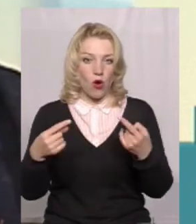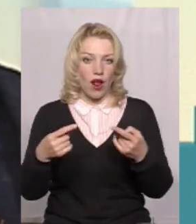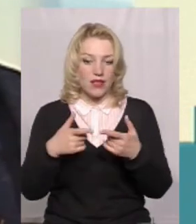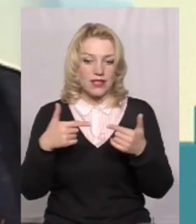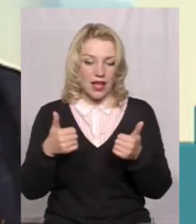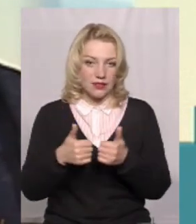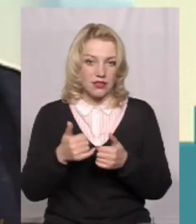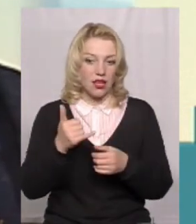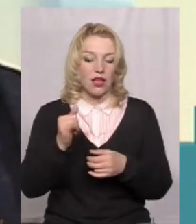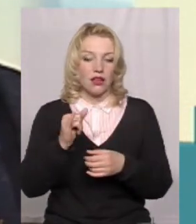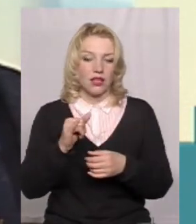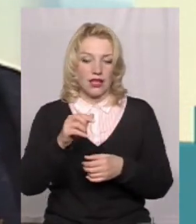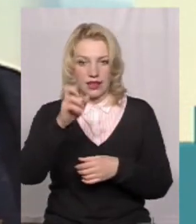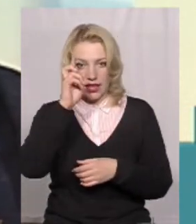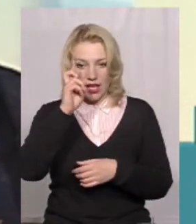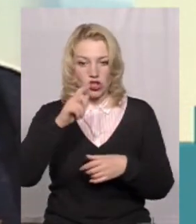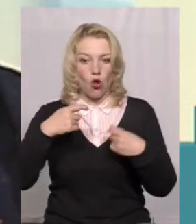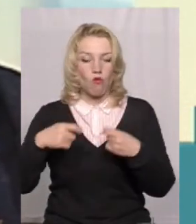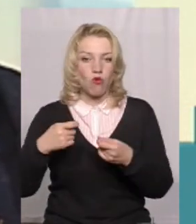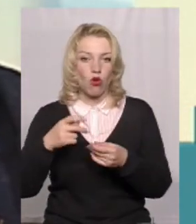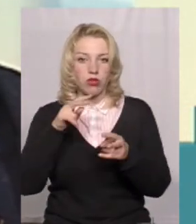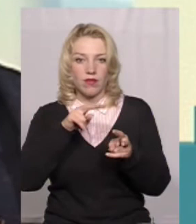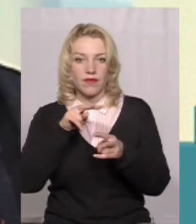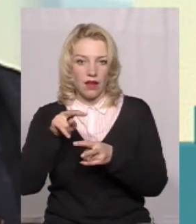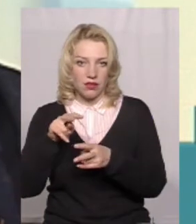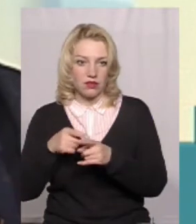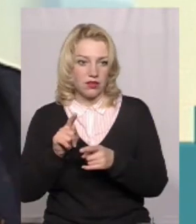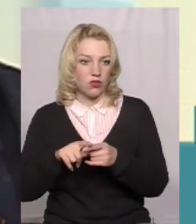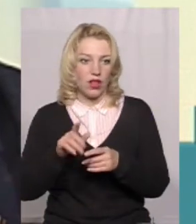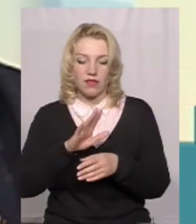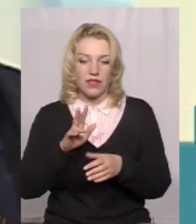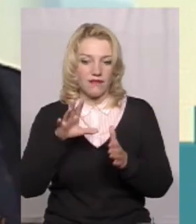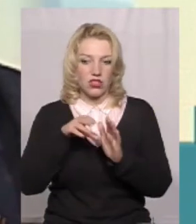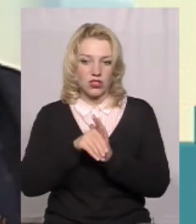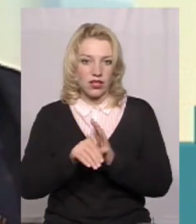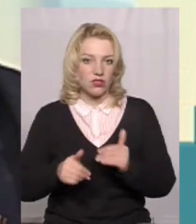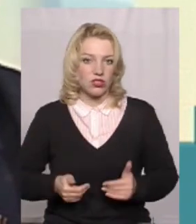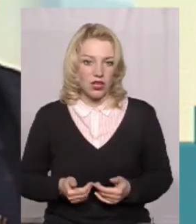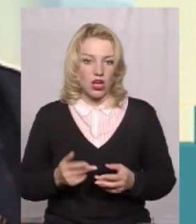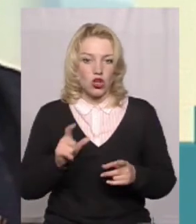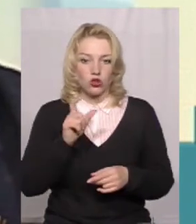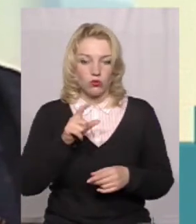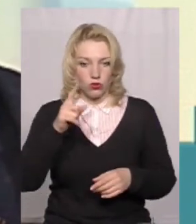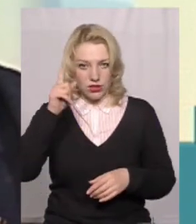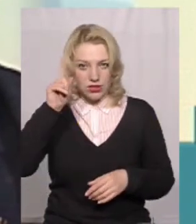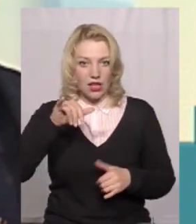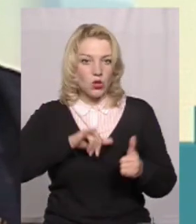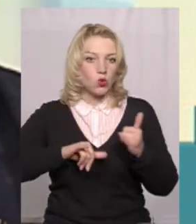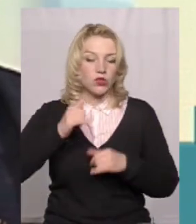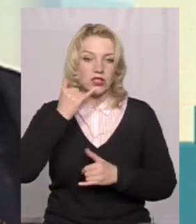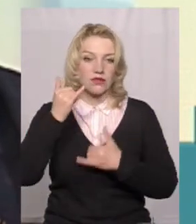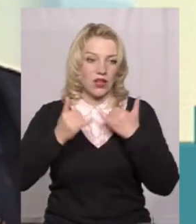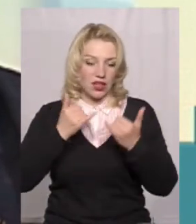Держпроднагляд, і вона ще не війшла настільки сильно в життя, щоб люди вже розуміли, мали координати, туди